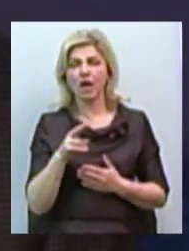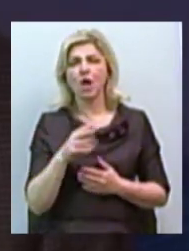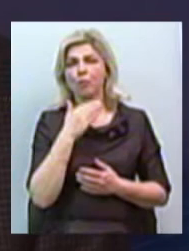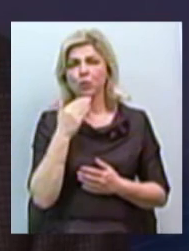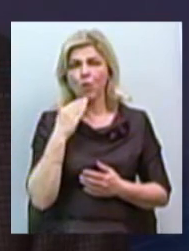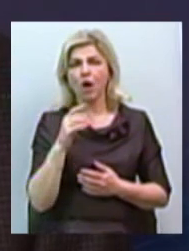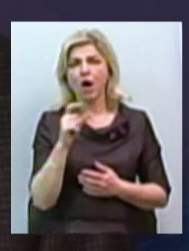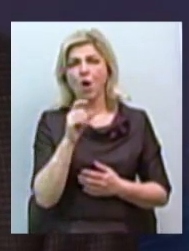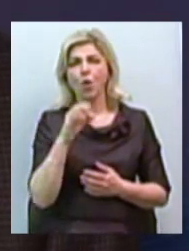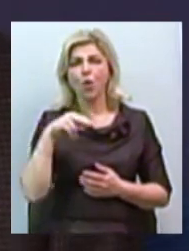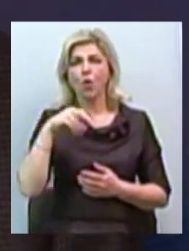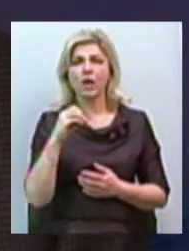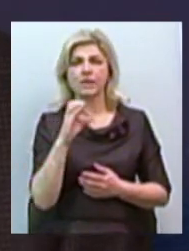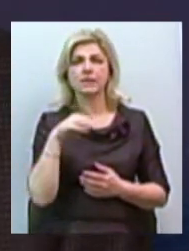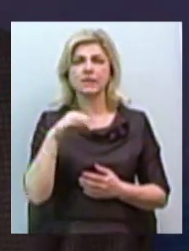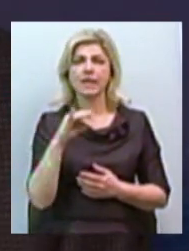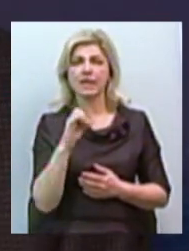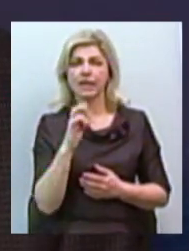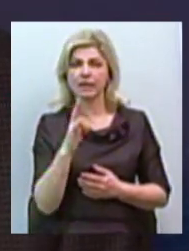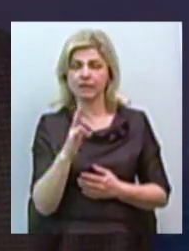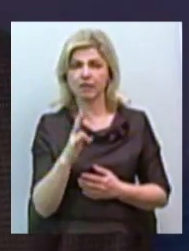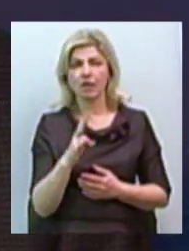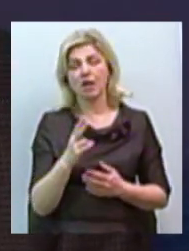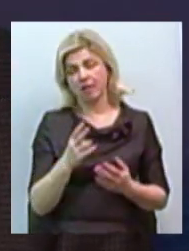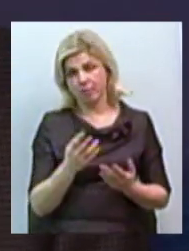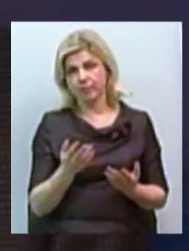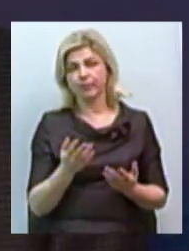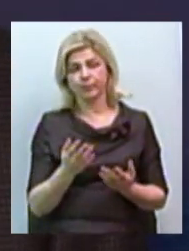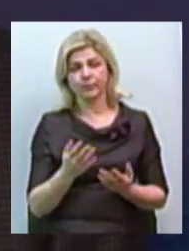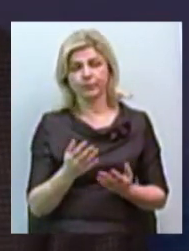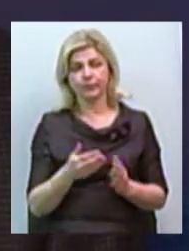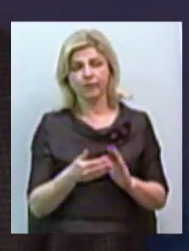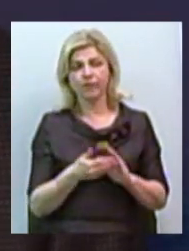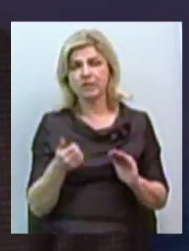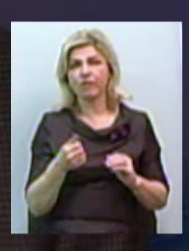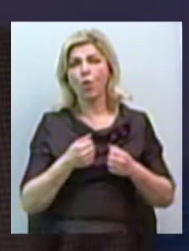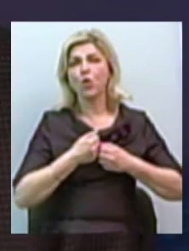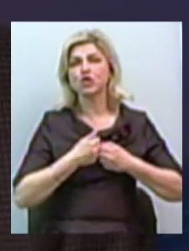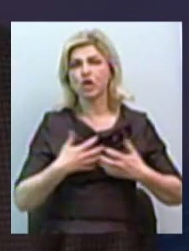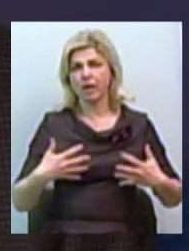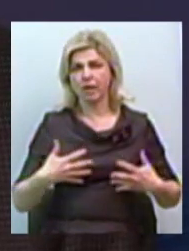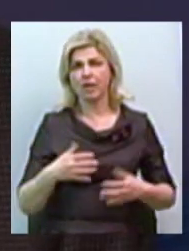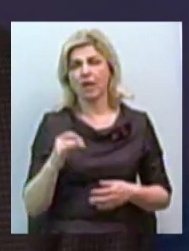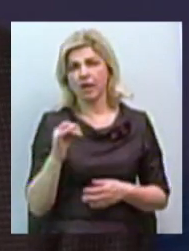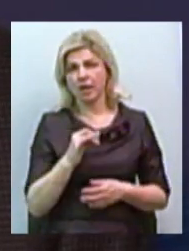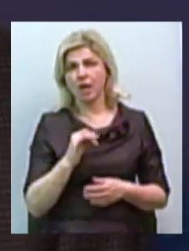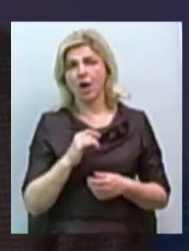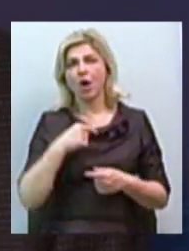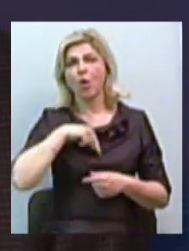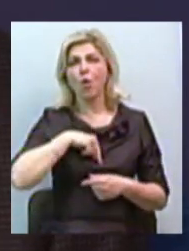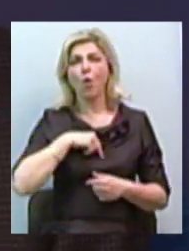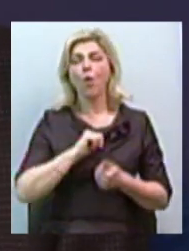Визначає, в принципі, ожирення і обмін веществ